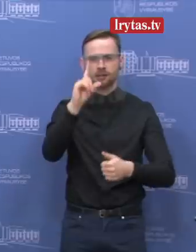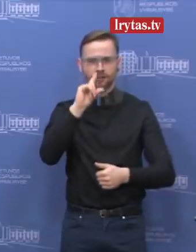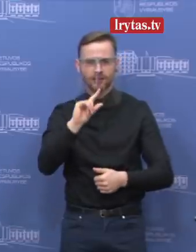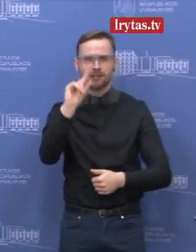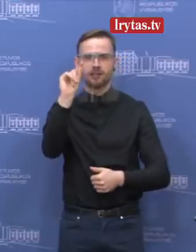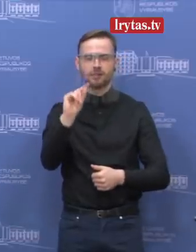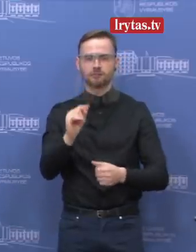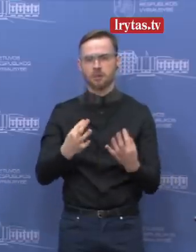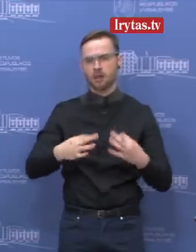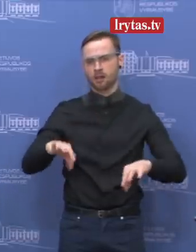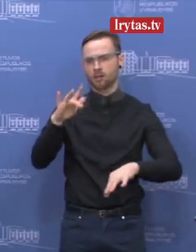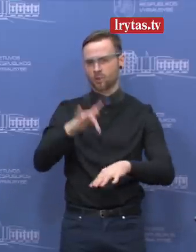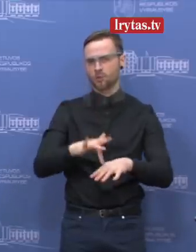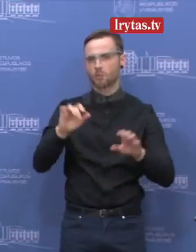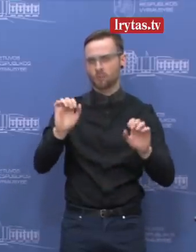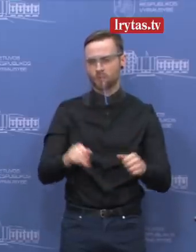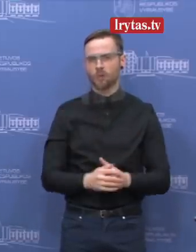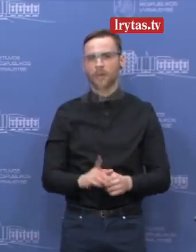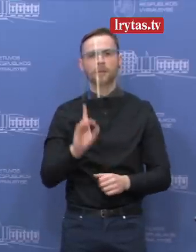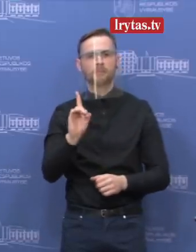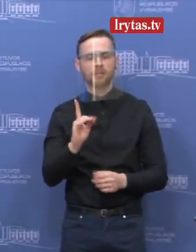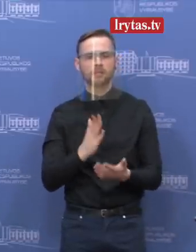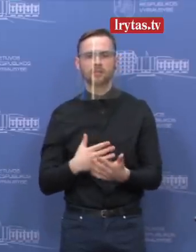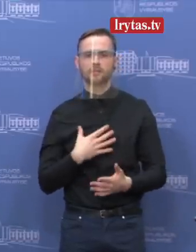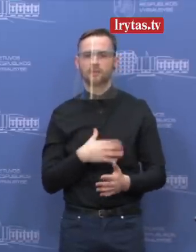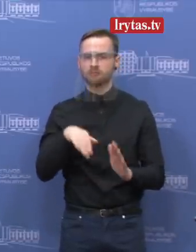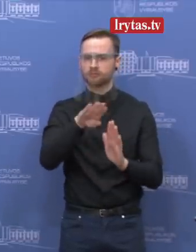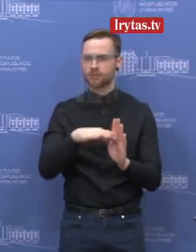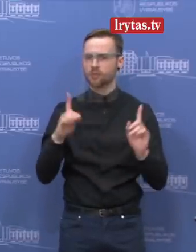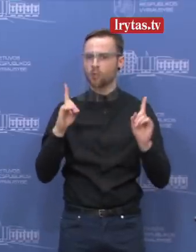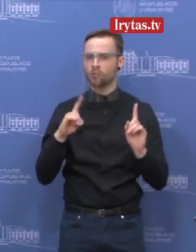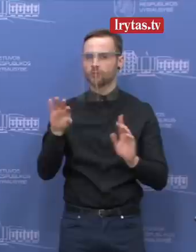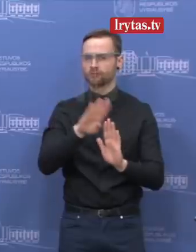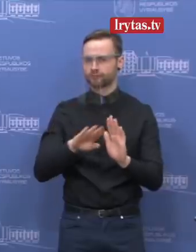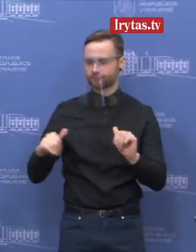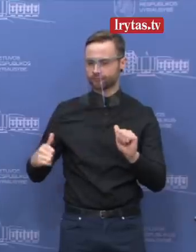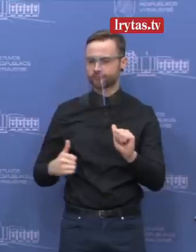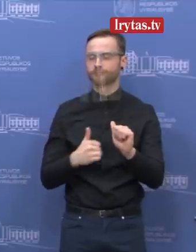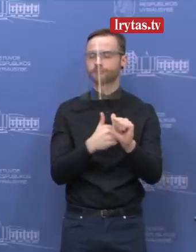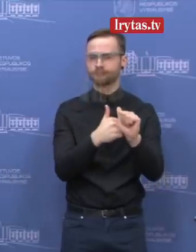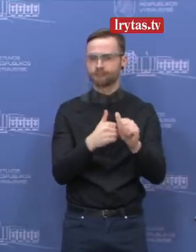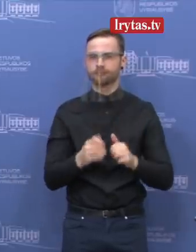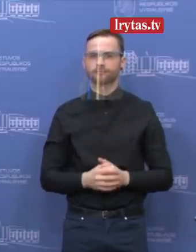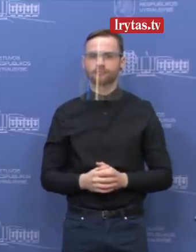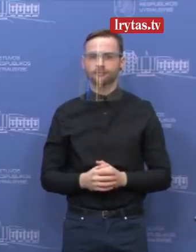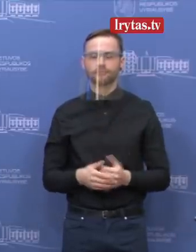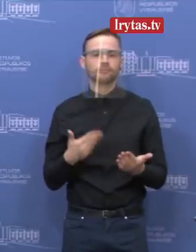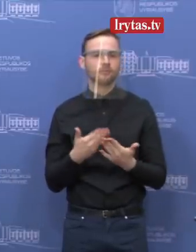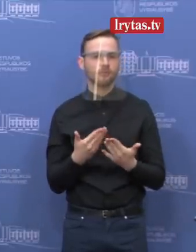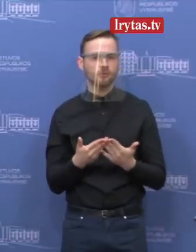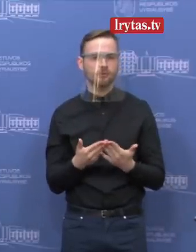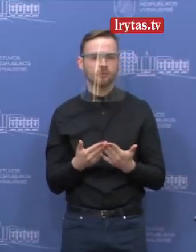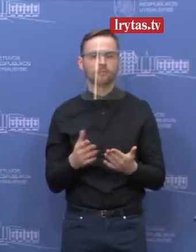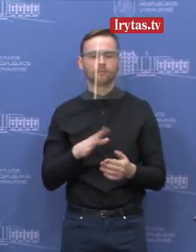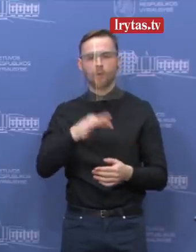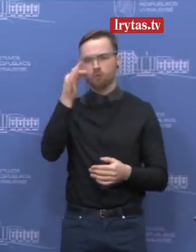linksmas, atpalaiduotas. Tačiau su visais saugumo reikalavimais, kadangi vėlgi, kaip ir